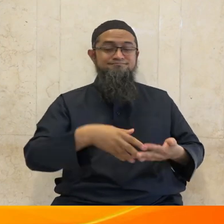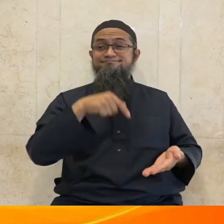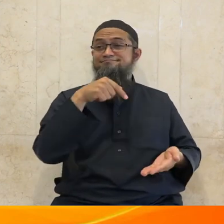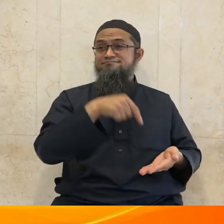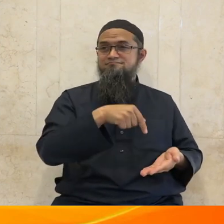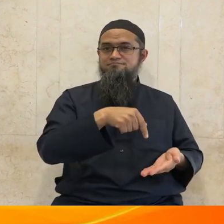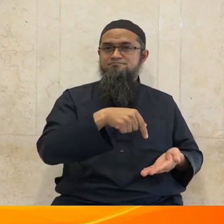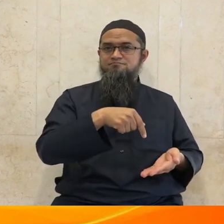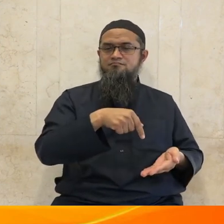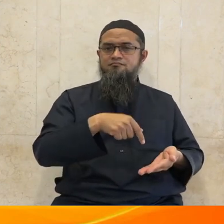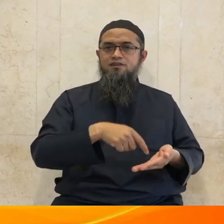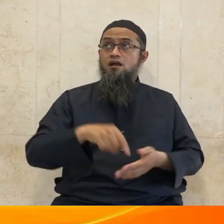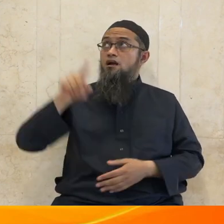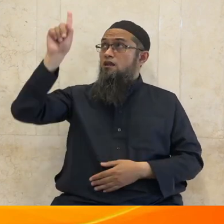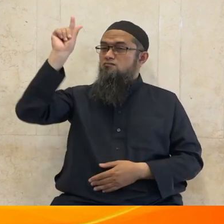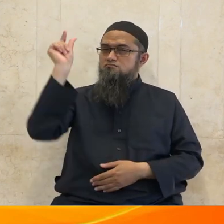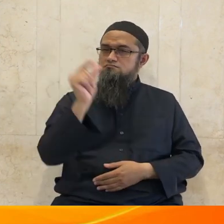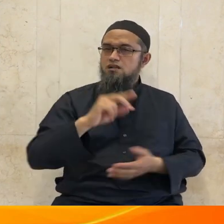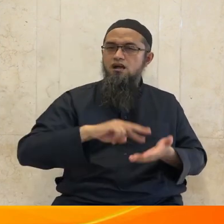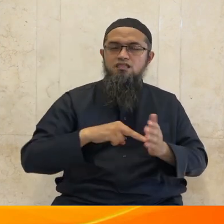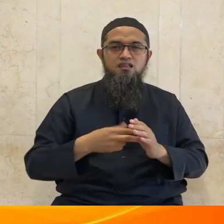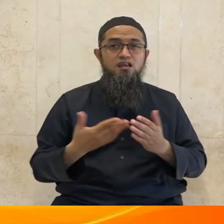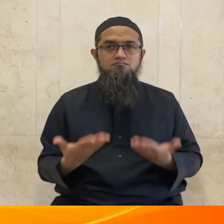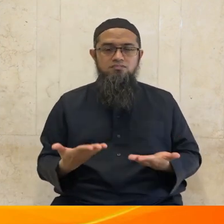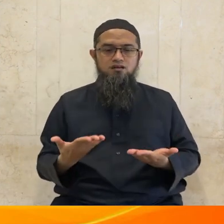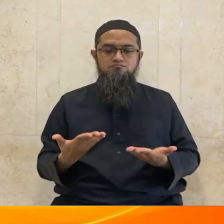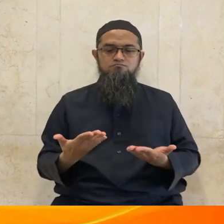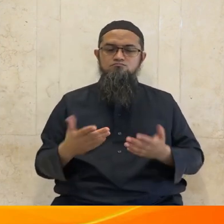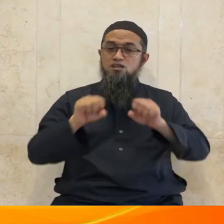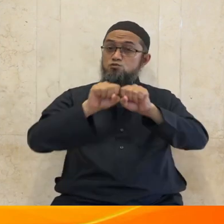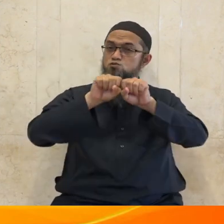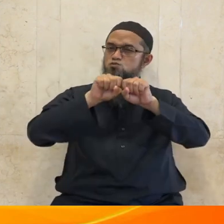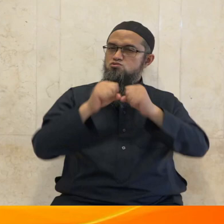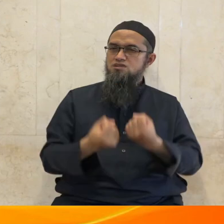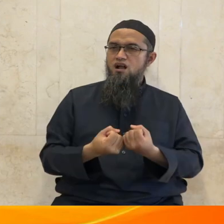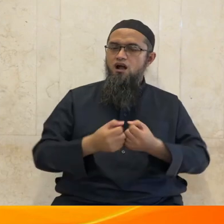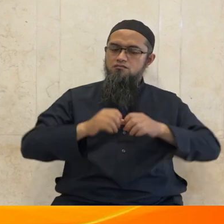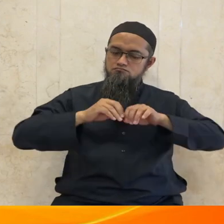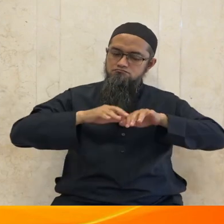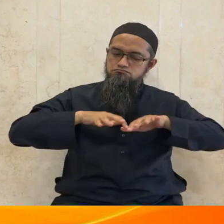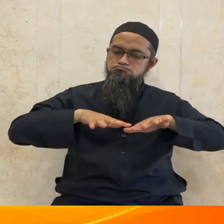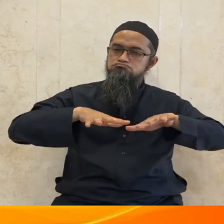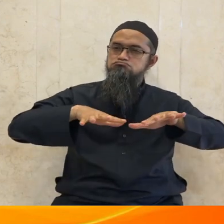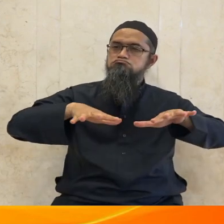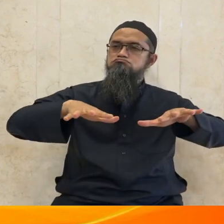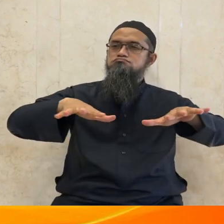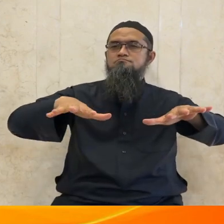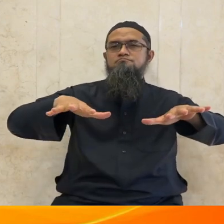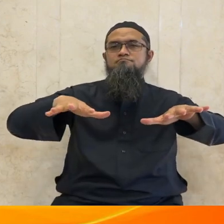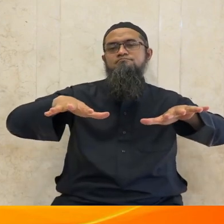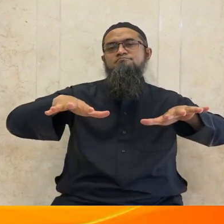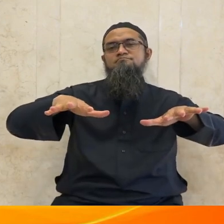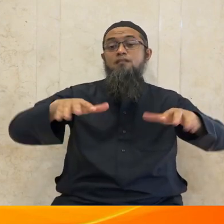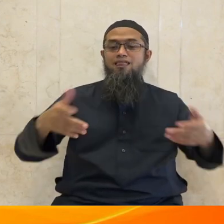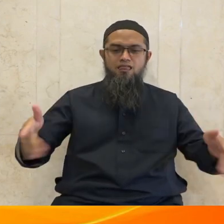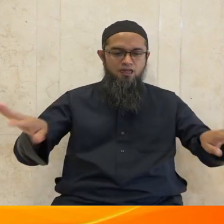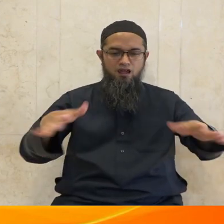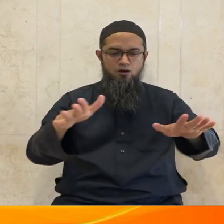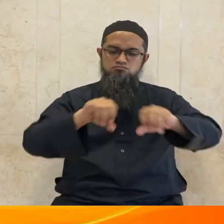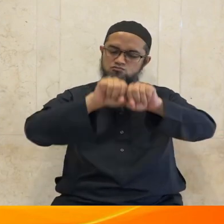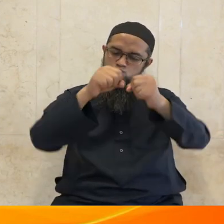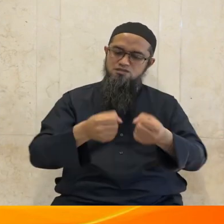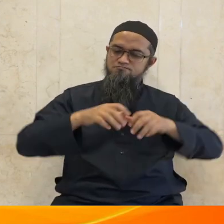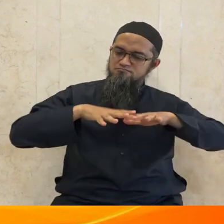'allakum yarji'un telah nampak kerusakan di darat dan di laut disebabkan karena perbuatan tangan